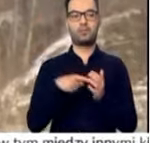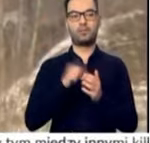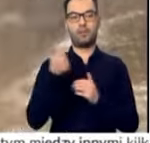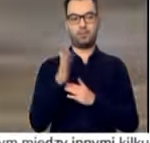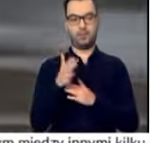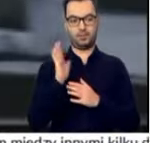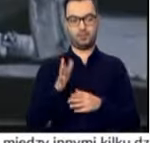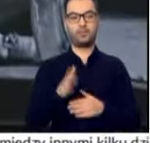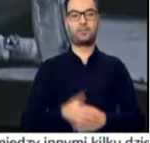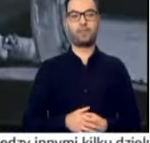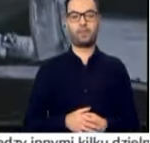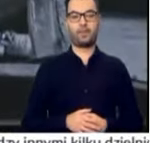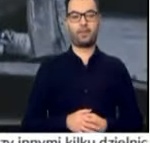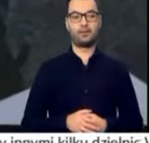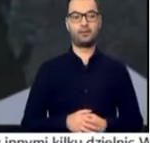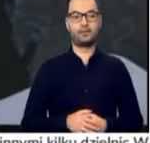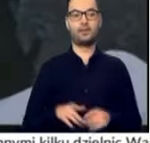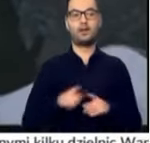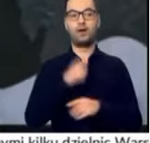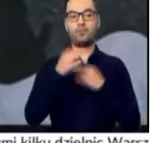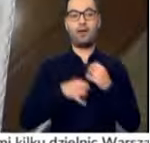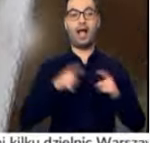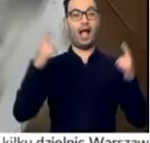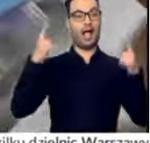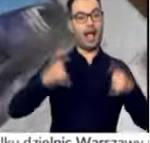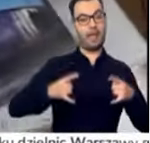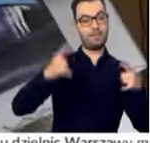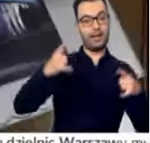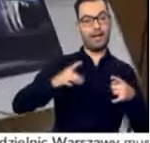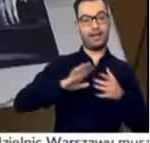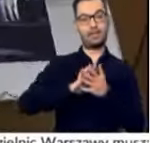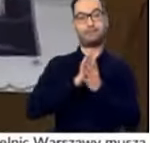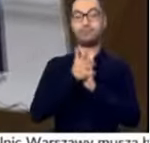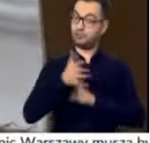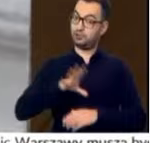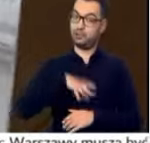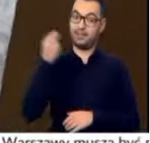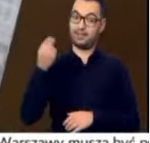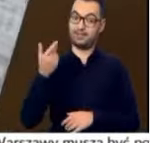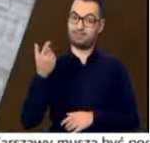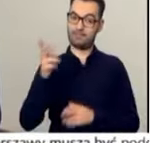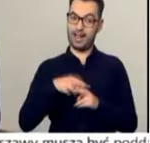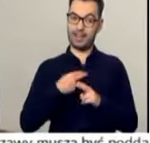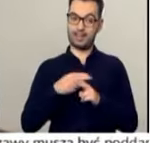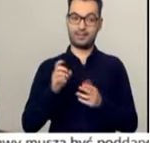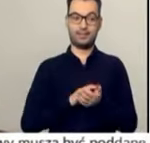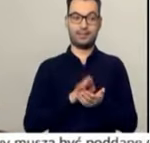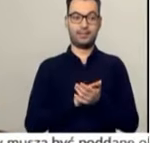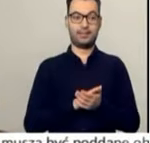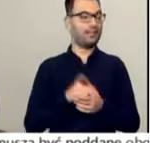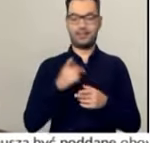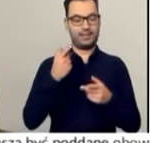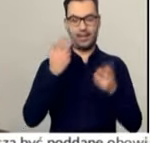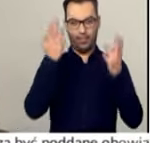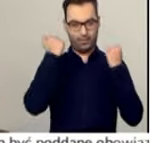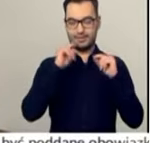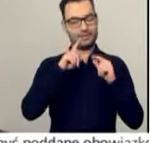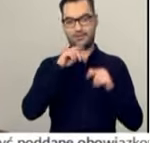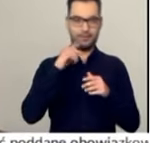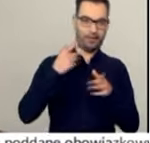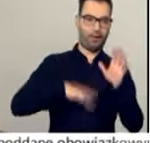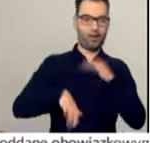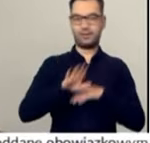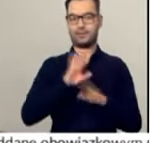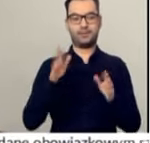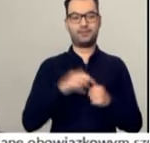marca. Powiemy też jak raper został świętym w kalendarzu. Nie chowamy głowy piasek, żeby ta